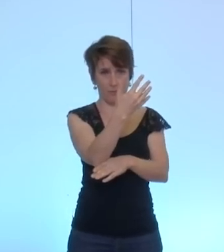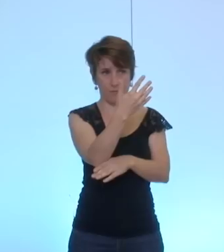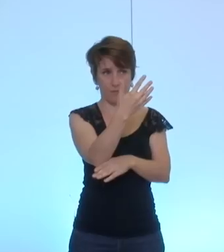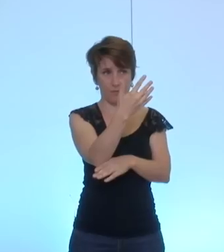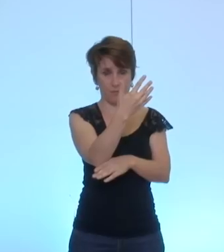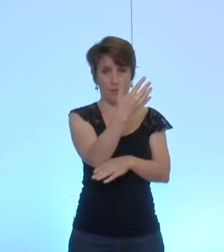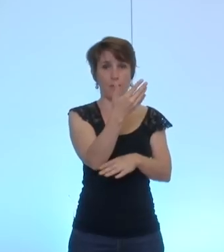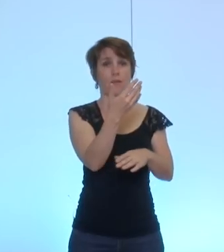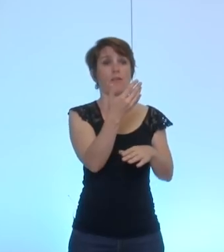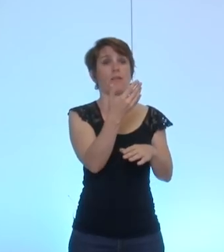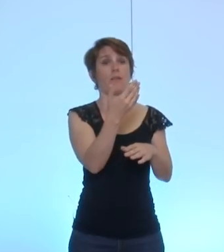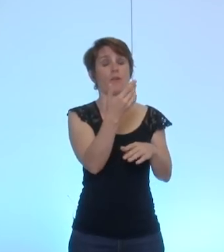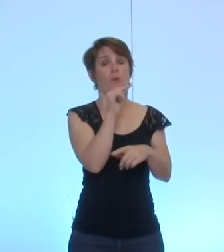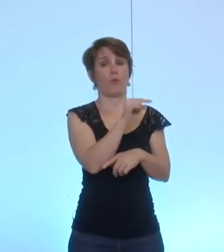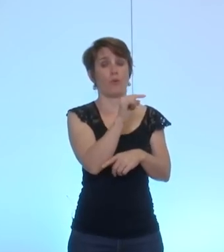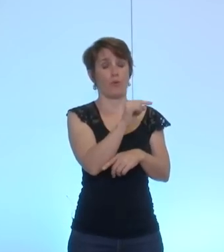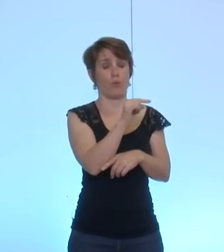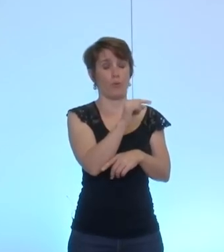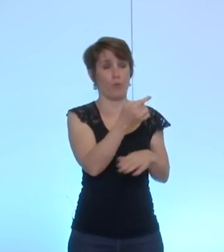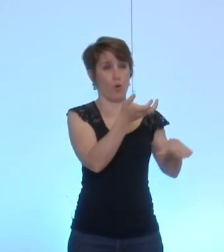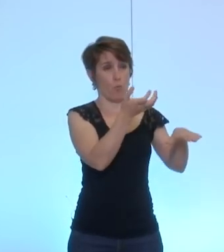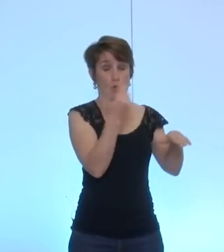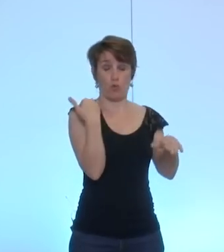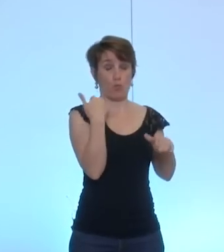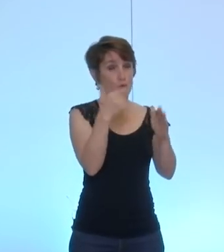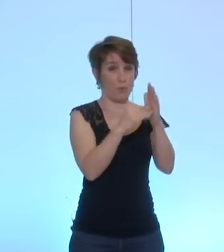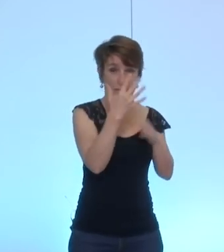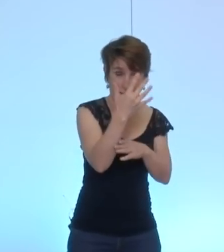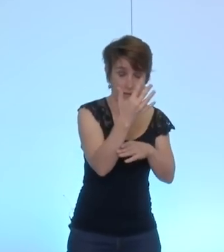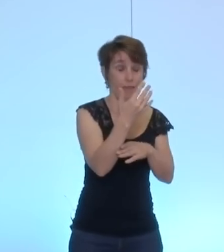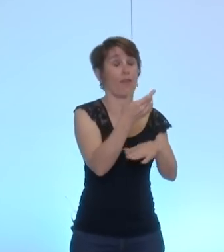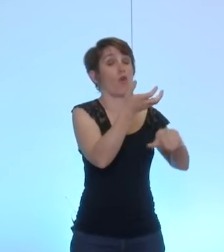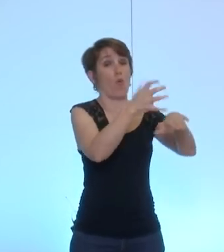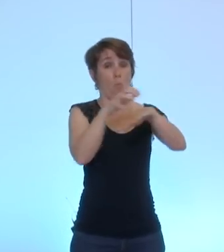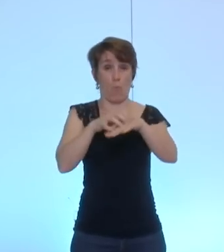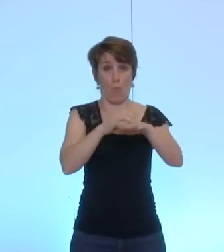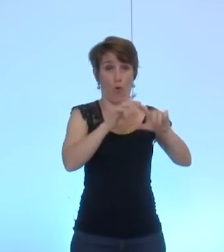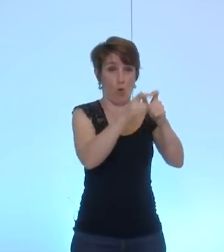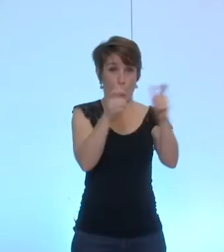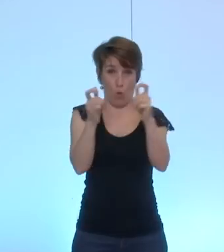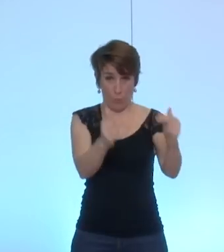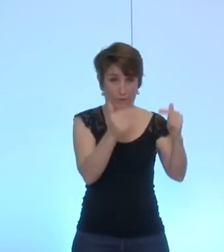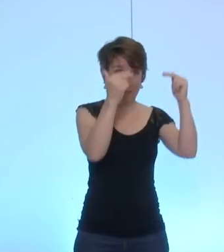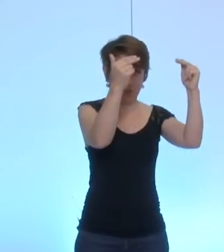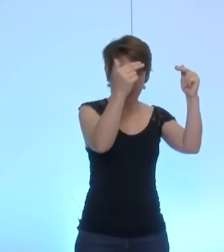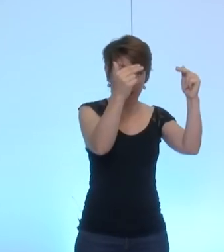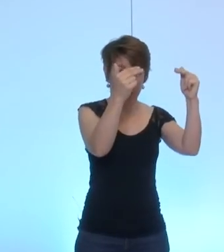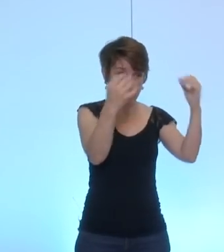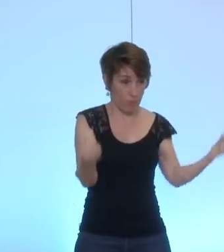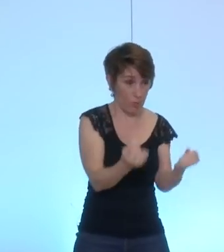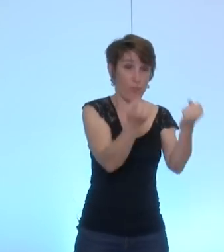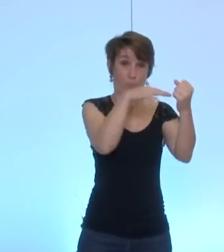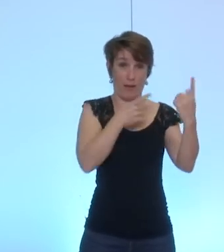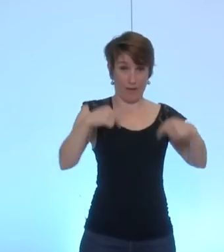dispositif soutenu, c'est une politique nationale, une politique industrielle, dont l'objectif est de